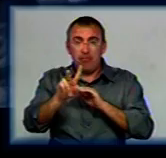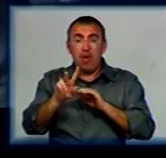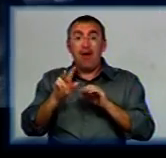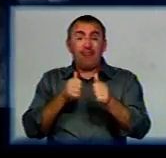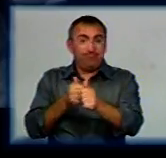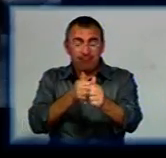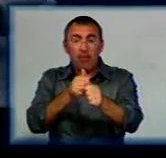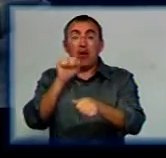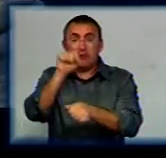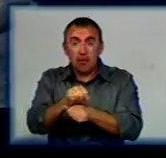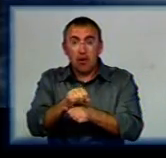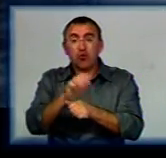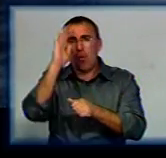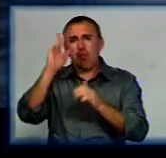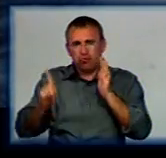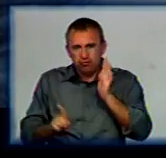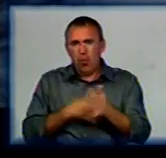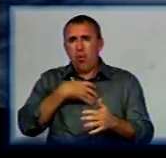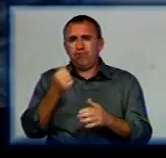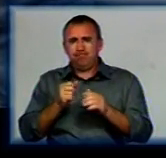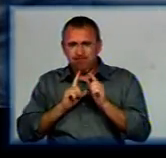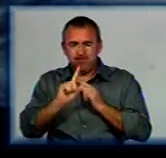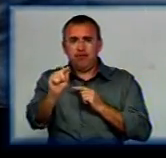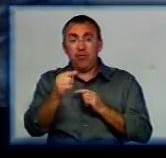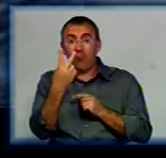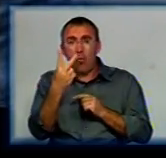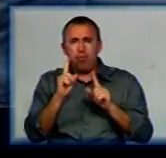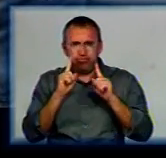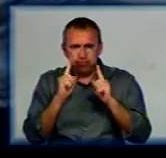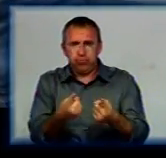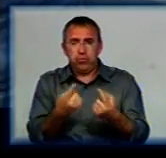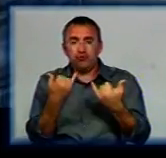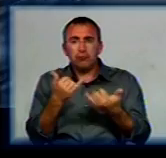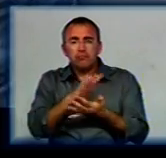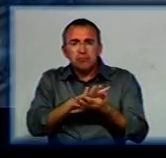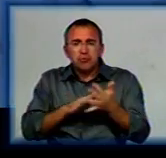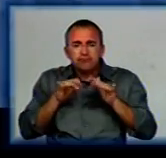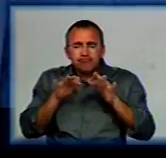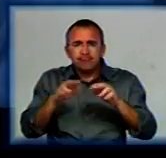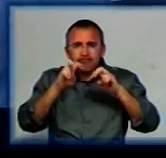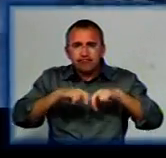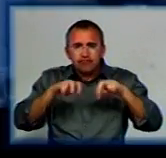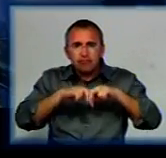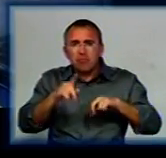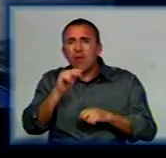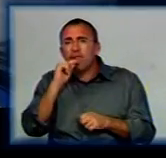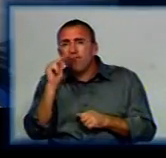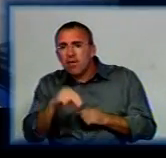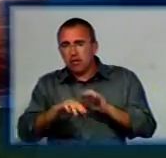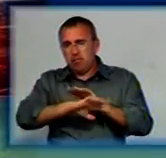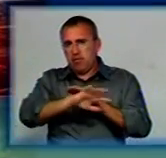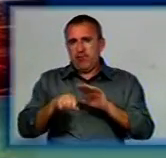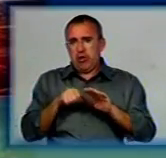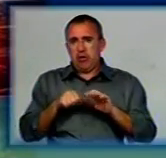зупинили. Хлопці знову почали тікати. Двох із них схопили одразу. Зараз тривають слідчі дії щодо встановлення ступеню провини викрадачів.